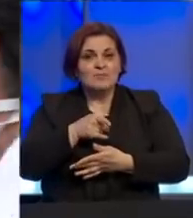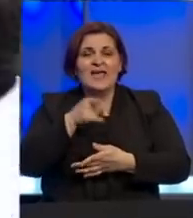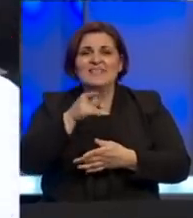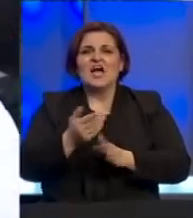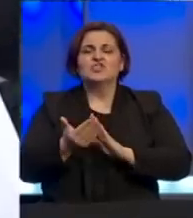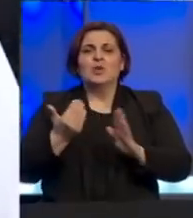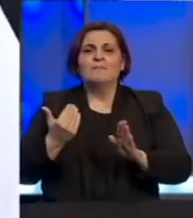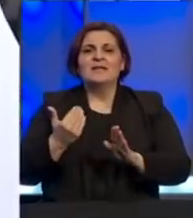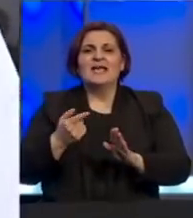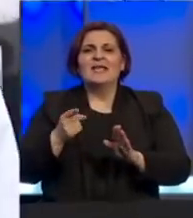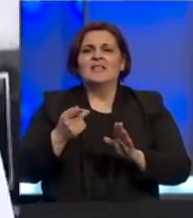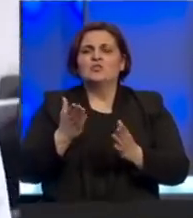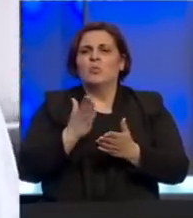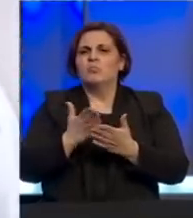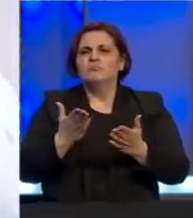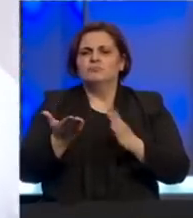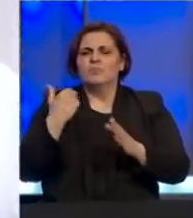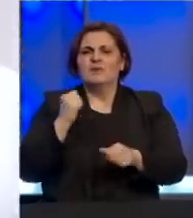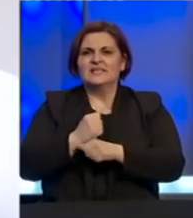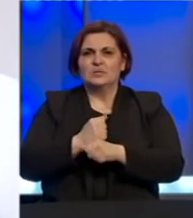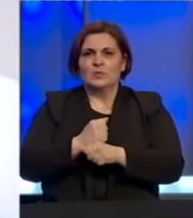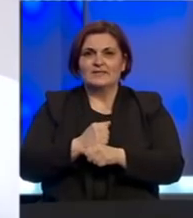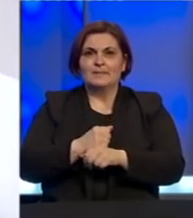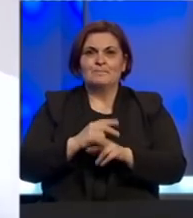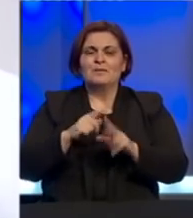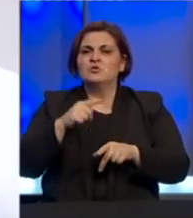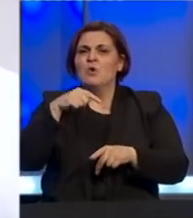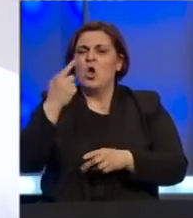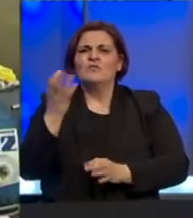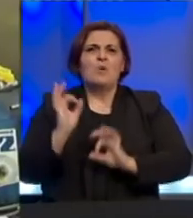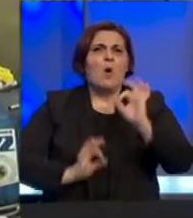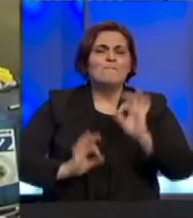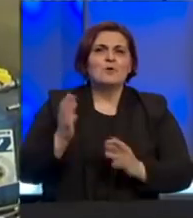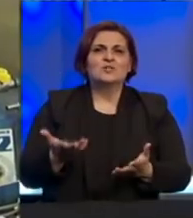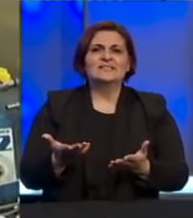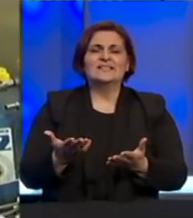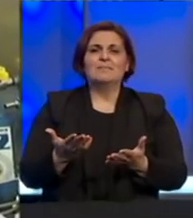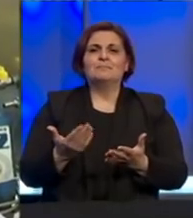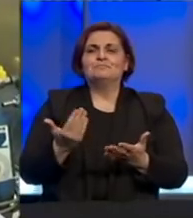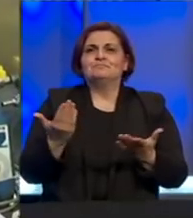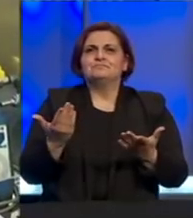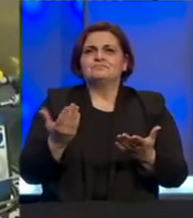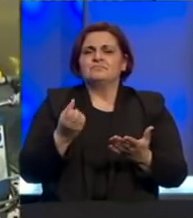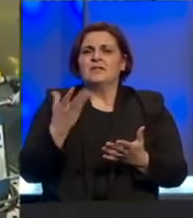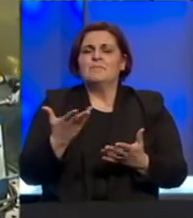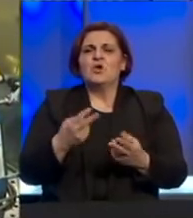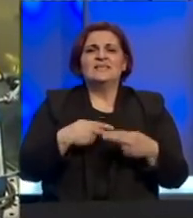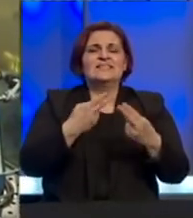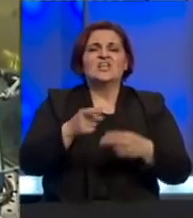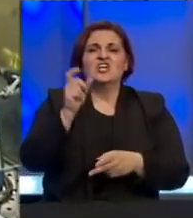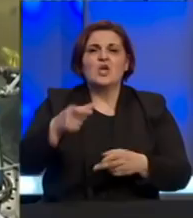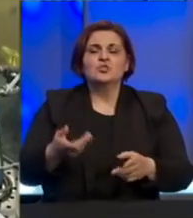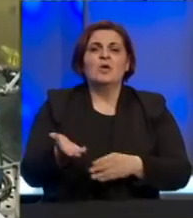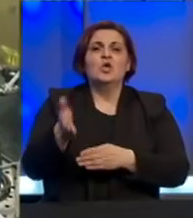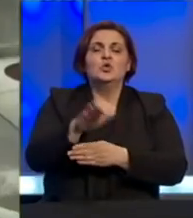traje najmanji vremenski period. Možemo li govoriti o nekim procentima, odnosno broju zaraženih osoba i